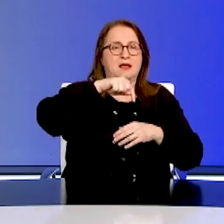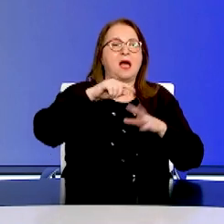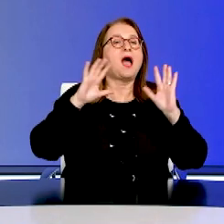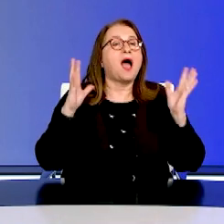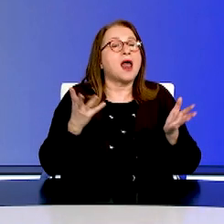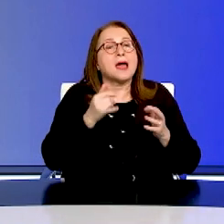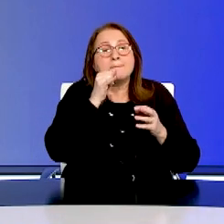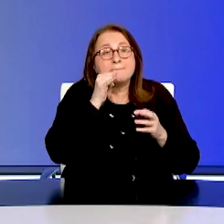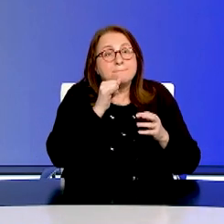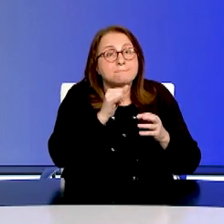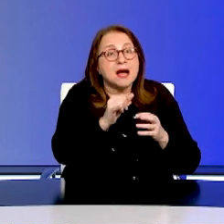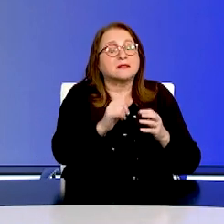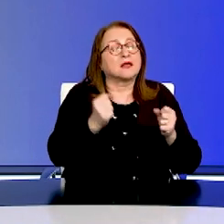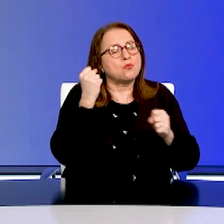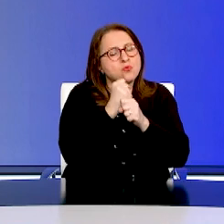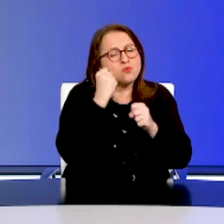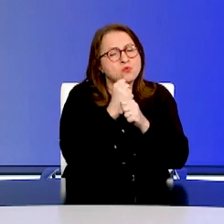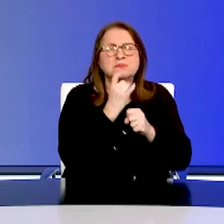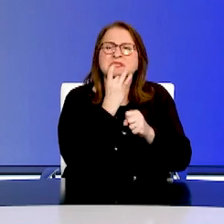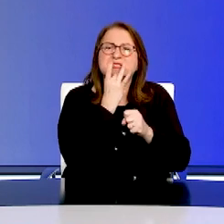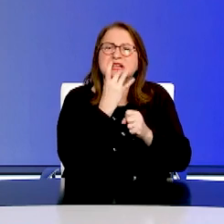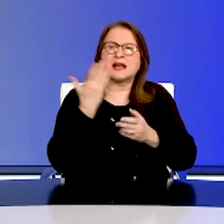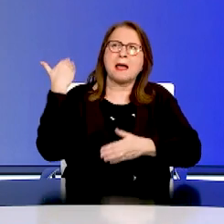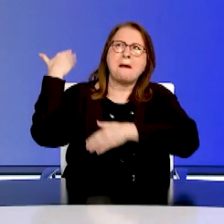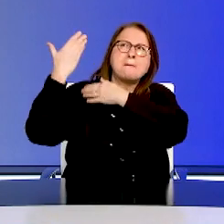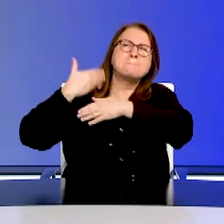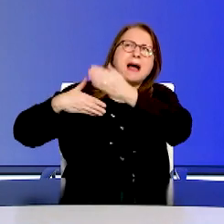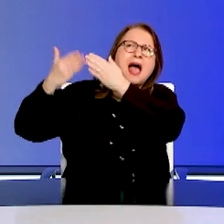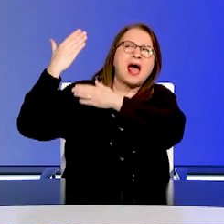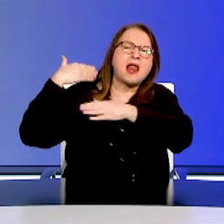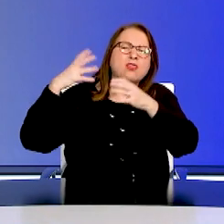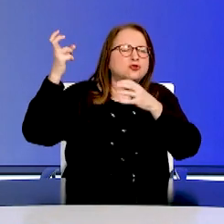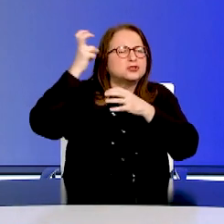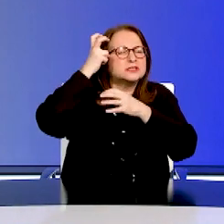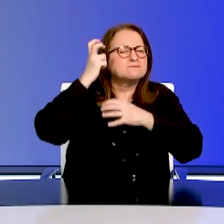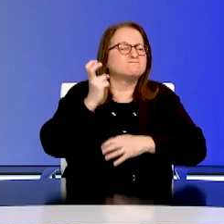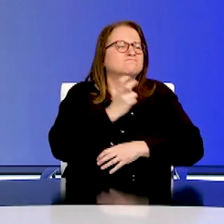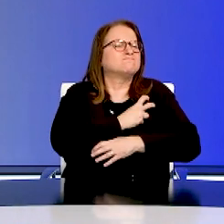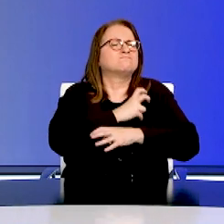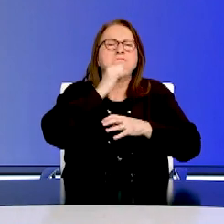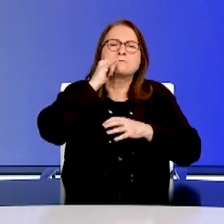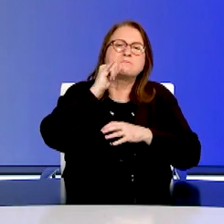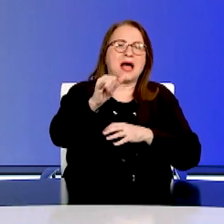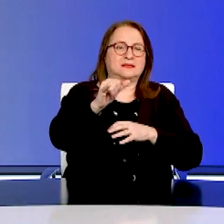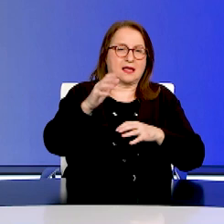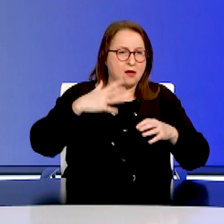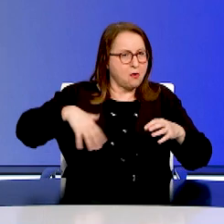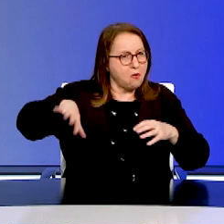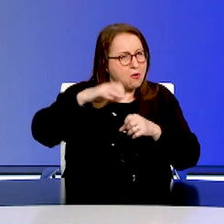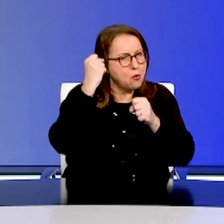που δούλεψαν σκληρά και πρόκοψαν. Και μαζί τους πρόκοψε και η πατρίδα όλη. Είναι όσοι,